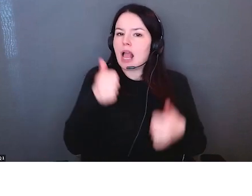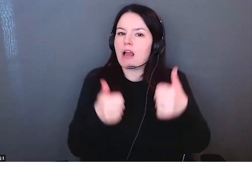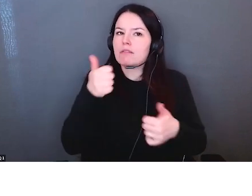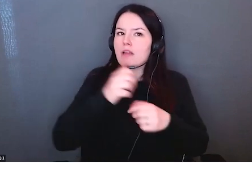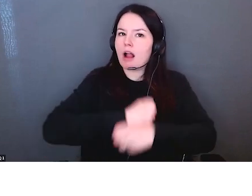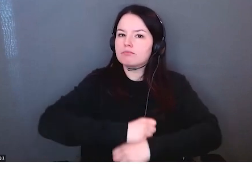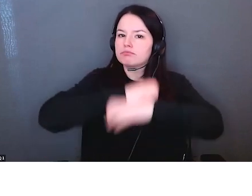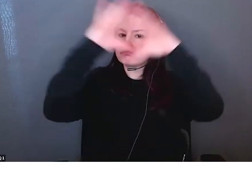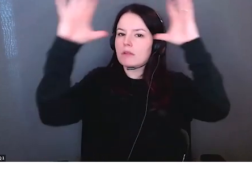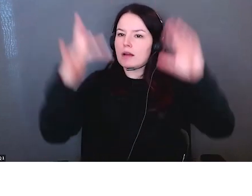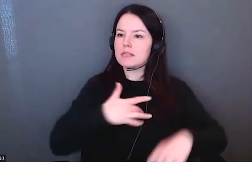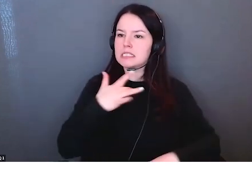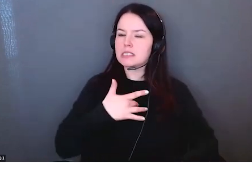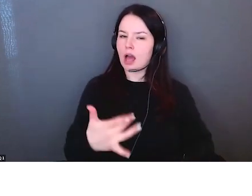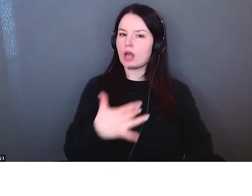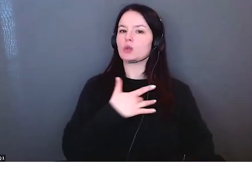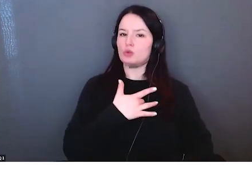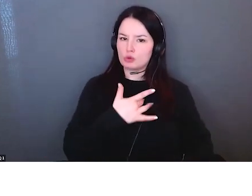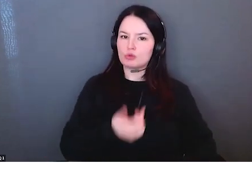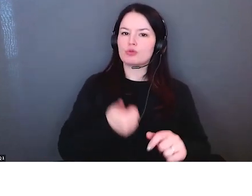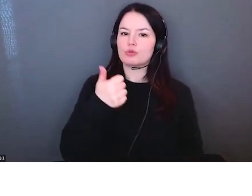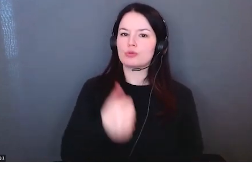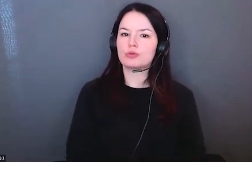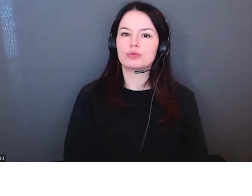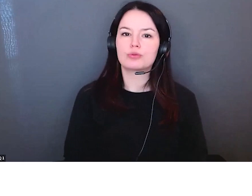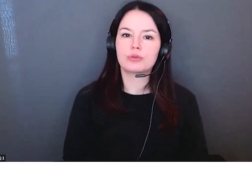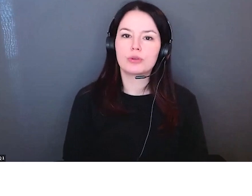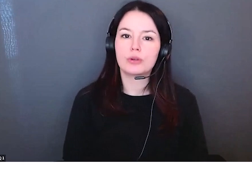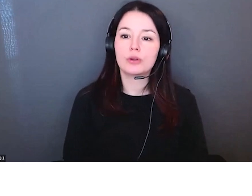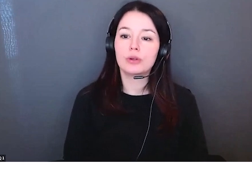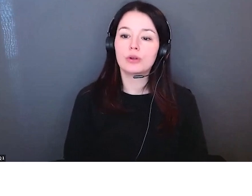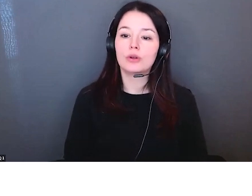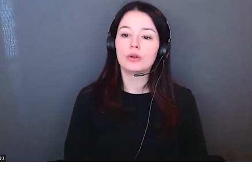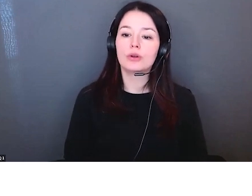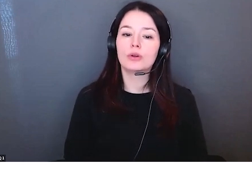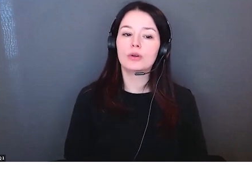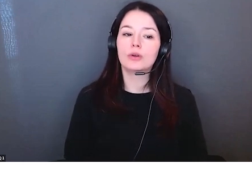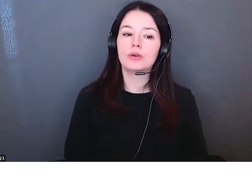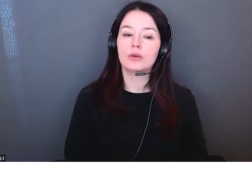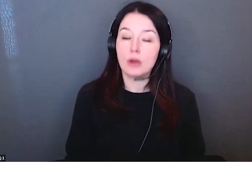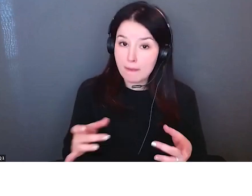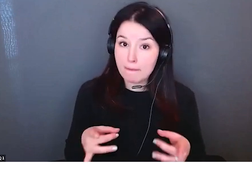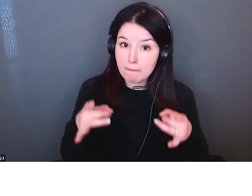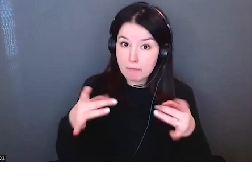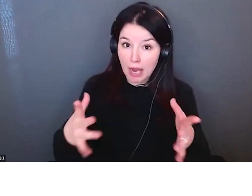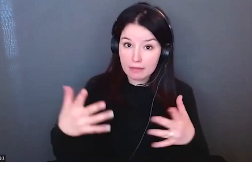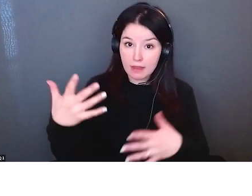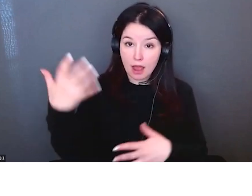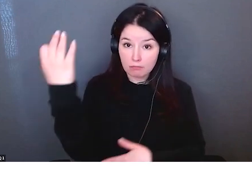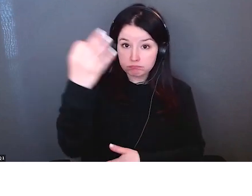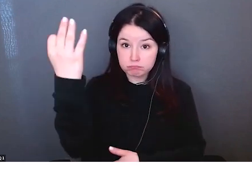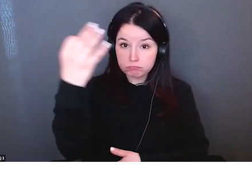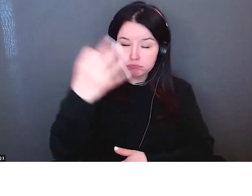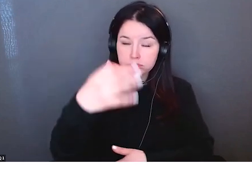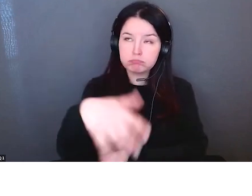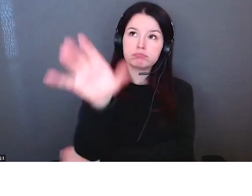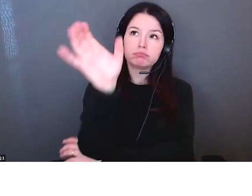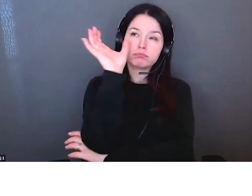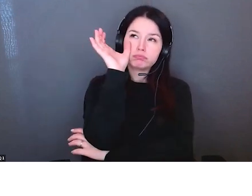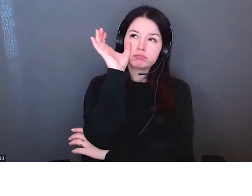réévaluer notre relation les uns avec les autres et pour recréer des relations qui soient plus saines